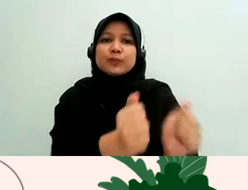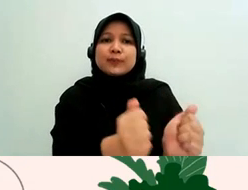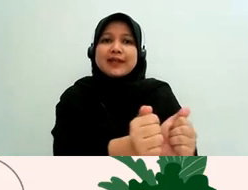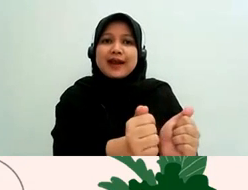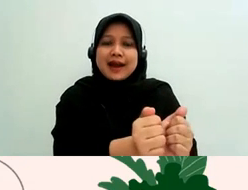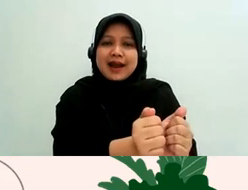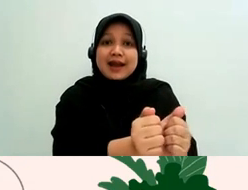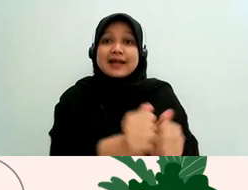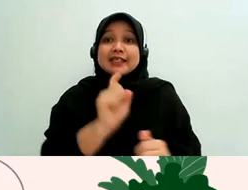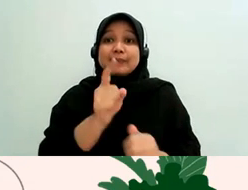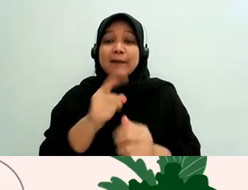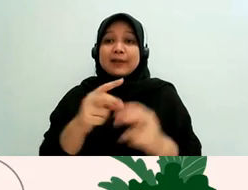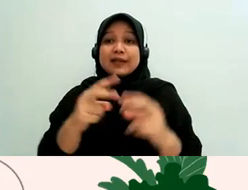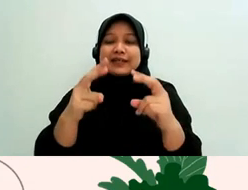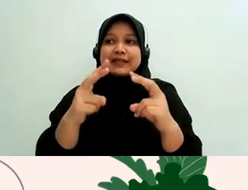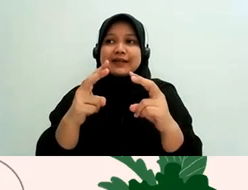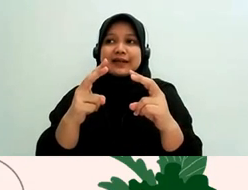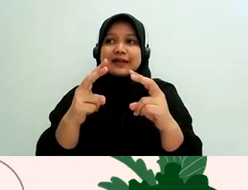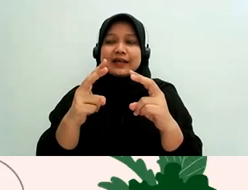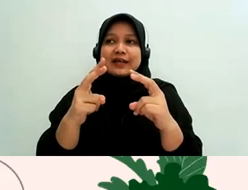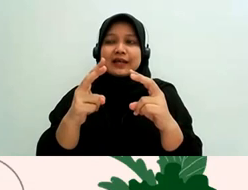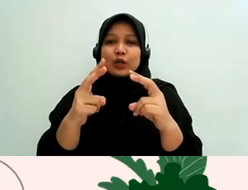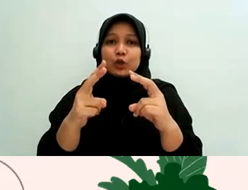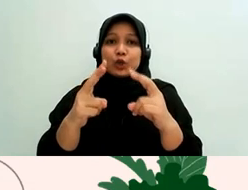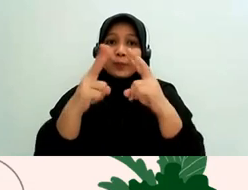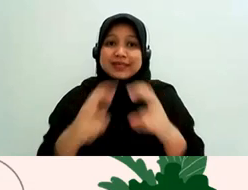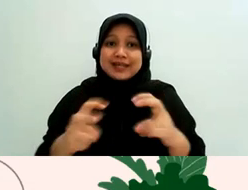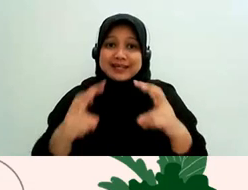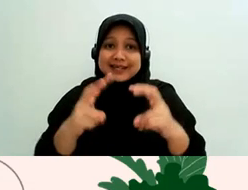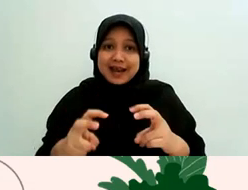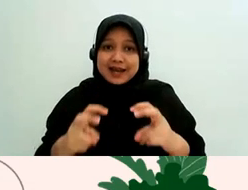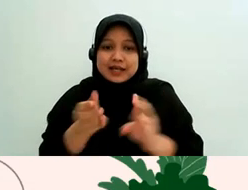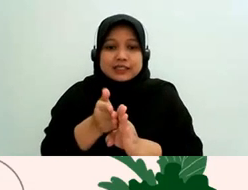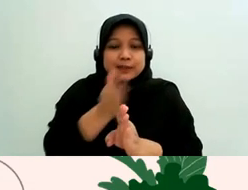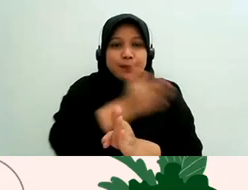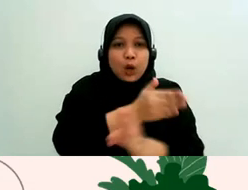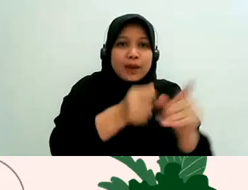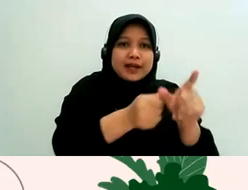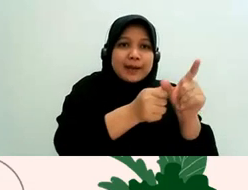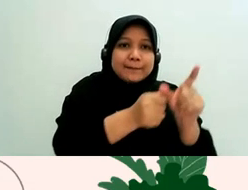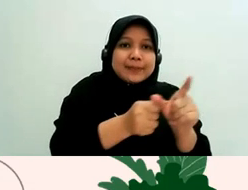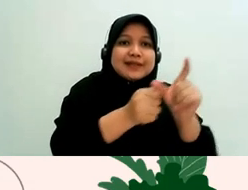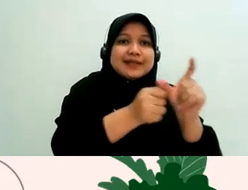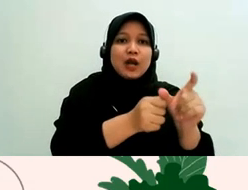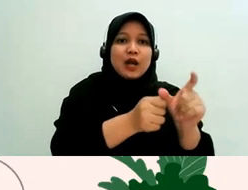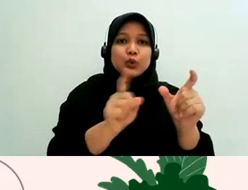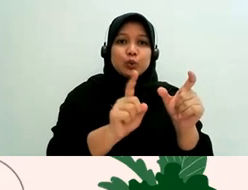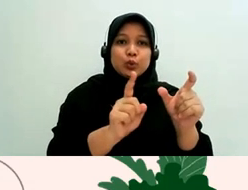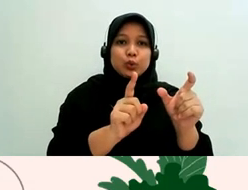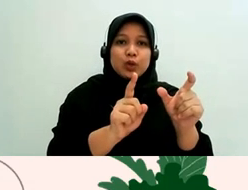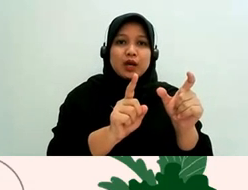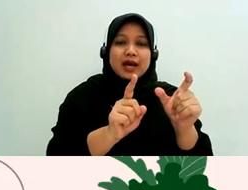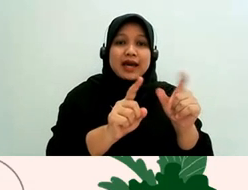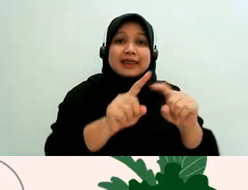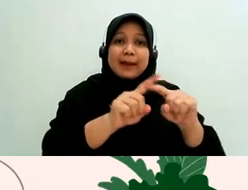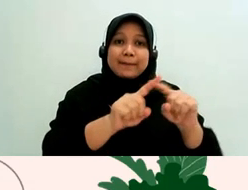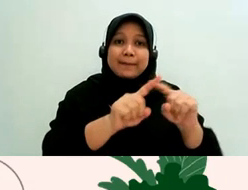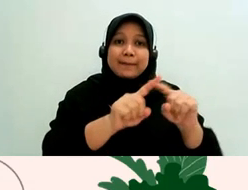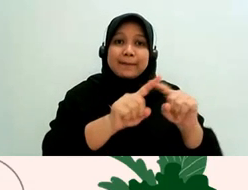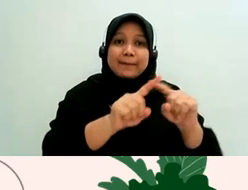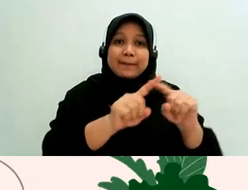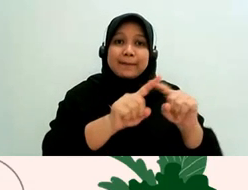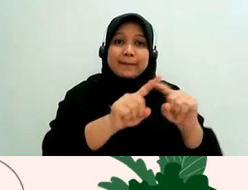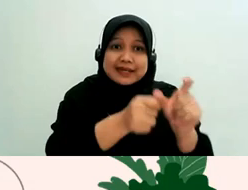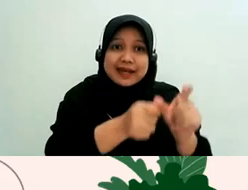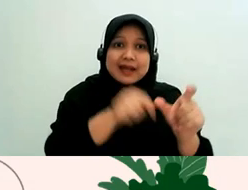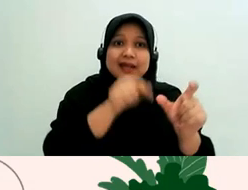penyidikan itu ada penyelidikan nih biasanya ada peristiwa tapi polisi juga belum yakin apakah si peristiwa ini adalah